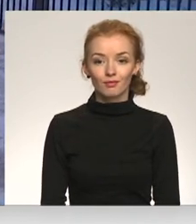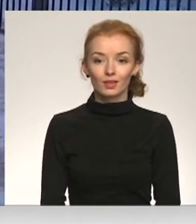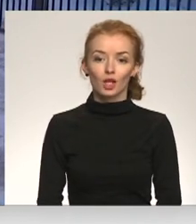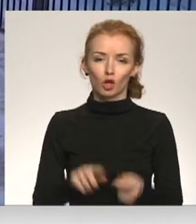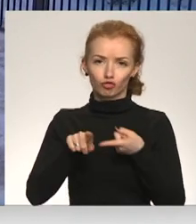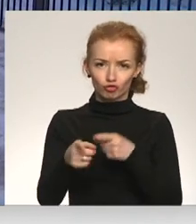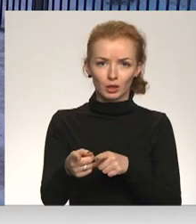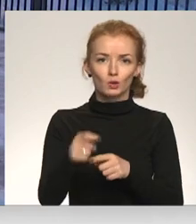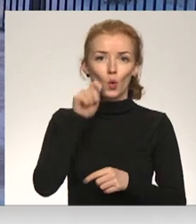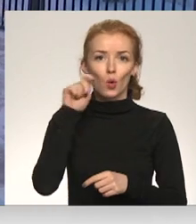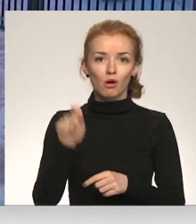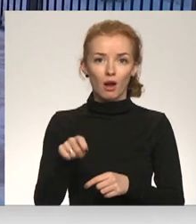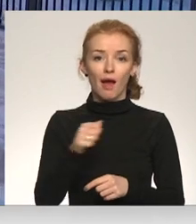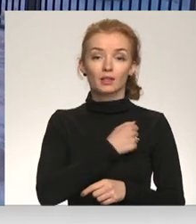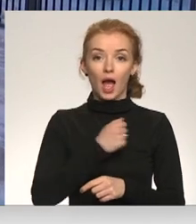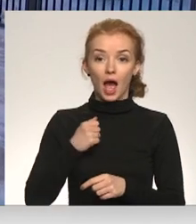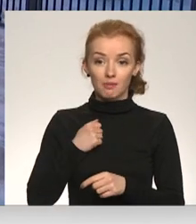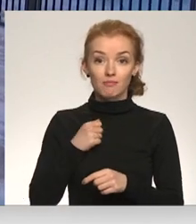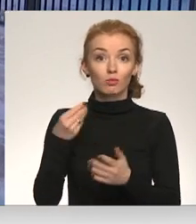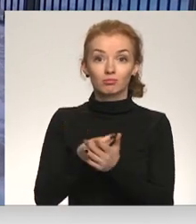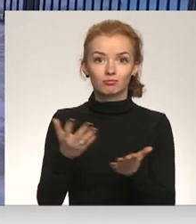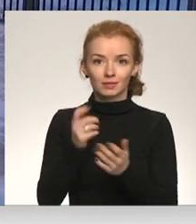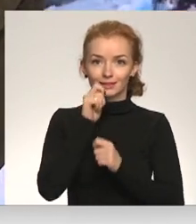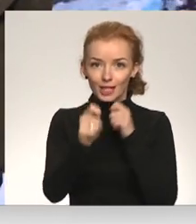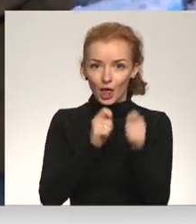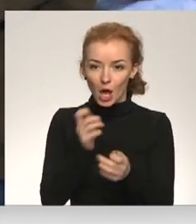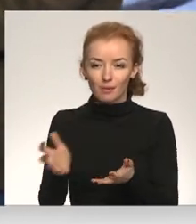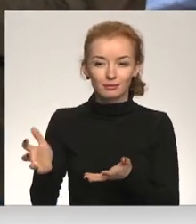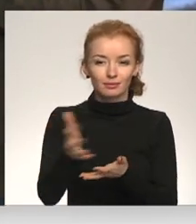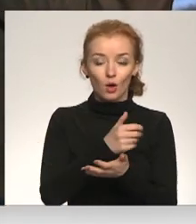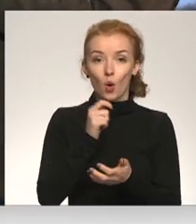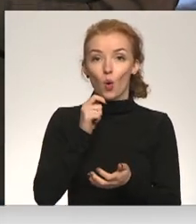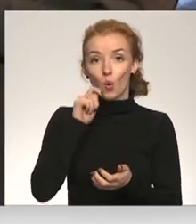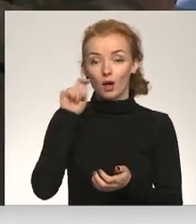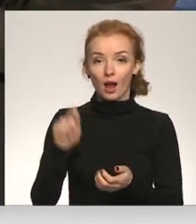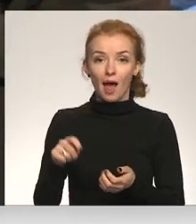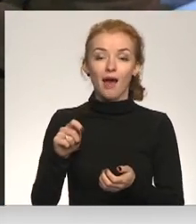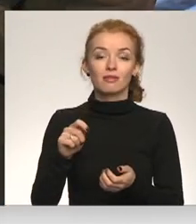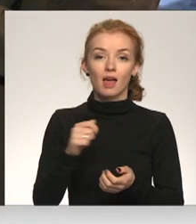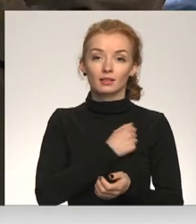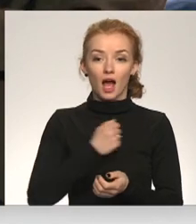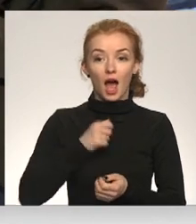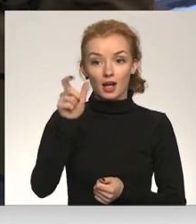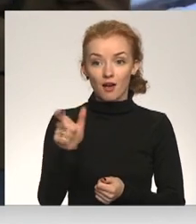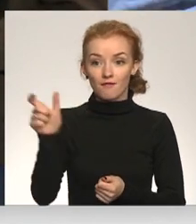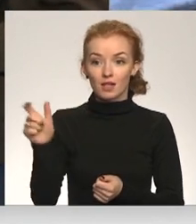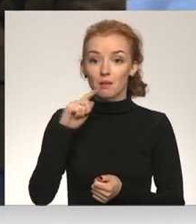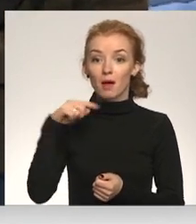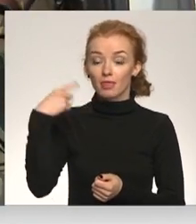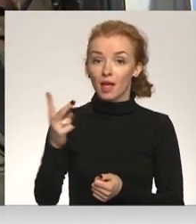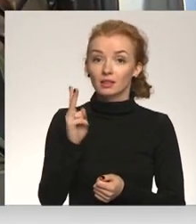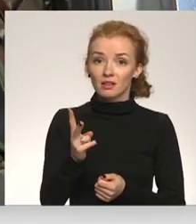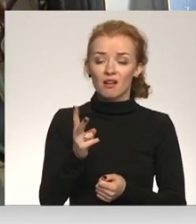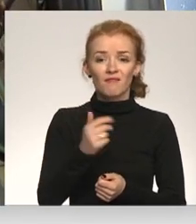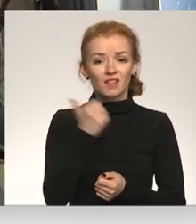automašīnu Ukrainas armijā iegādāt par savāktajiem siedojumiem. Tieši Ukrainas karavīra žurnālis Matim Klimovičam bija apklājuši, ka viņiem ļoti